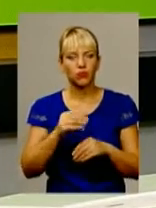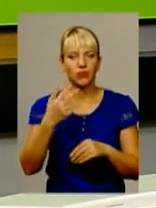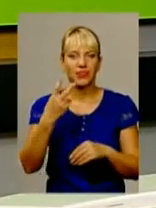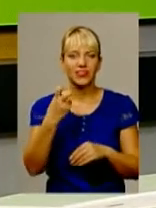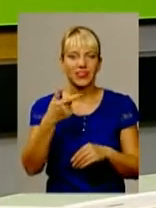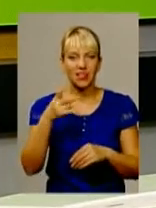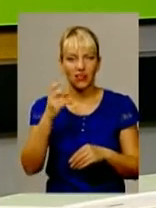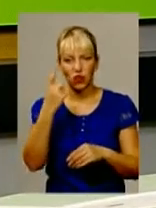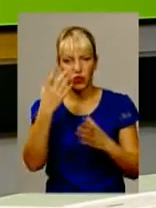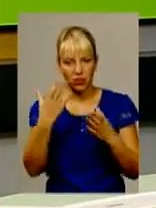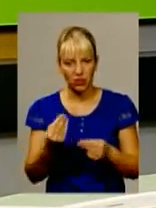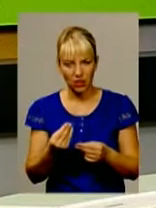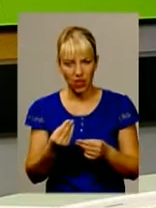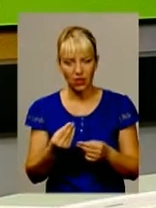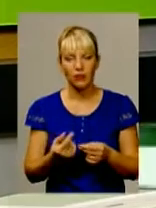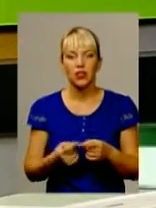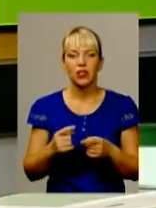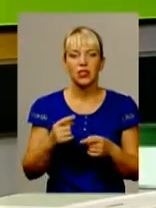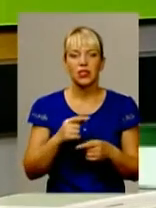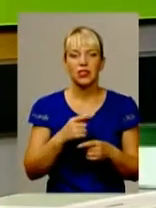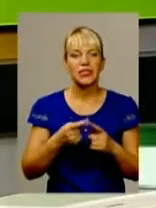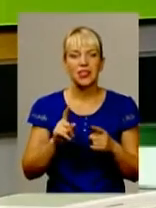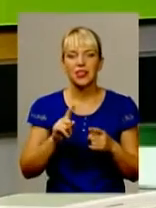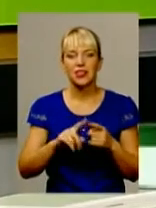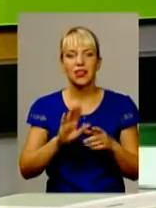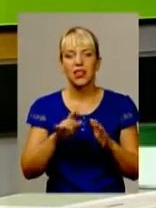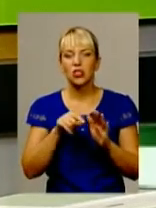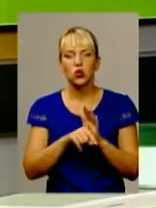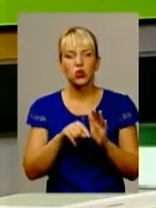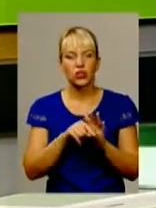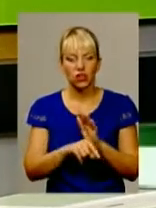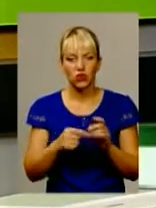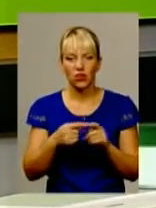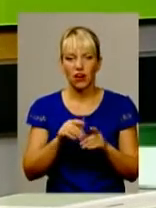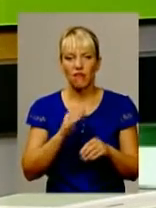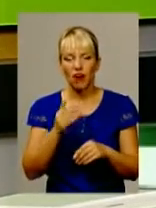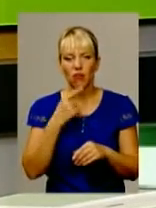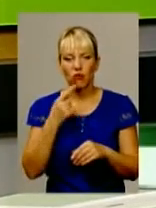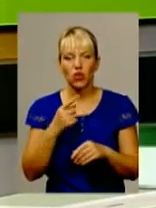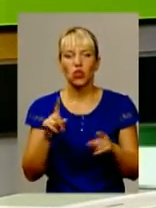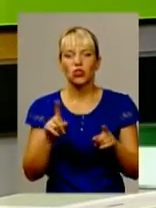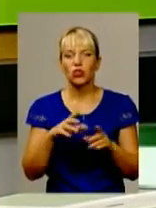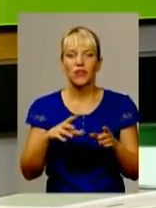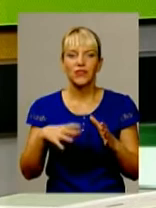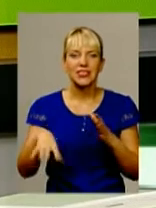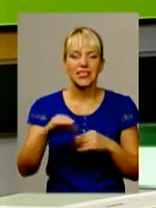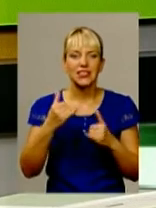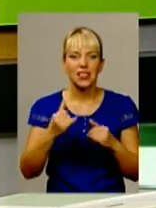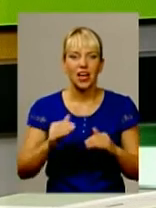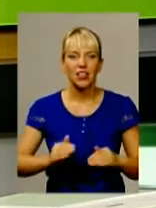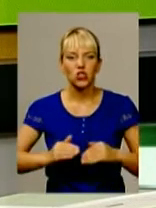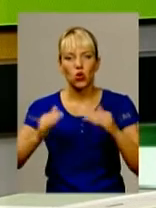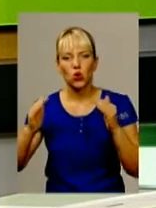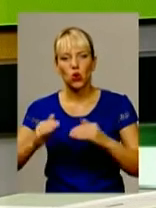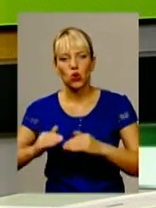дуже несуттєво. Тому що на сьогоднішній день, ви самі бачите, що я вже не говорю про те, що все дорожче є, а тим більше, що різні